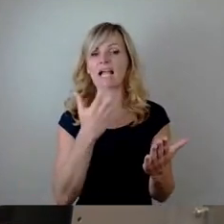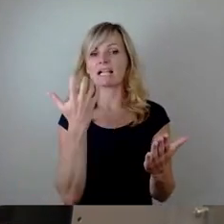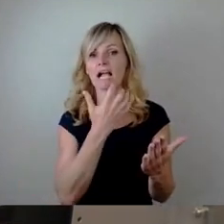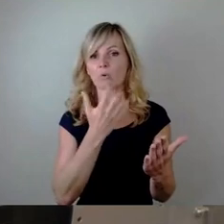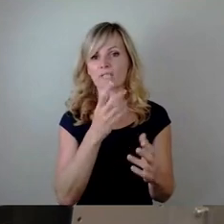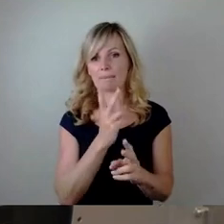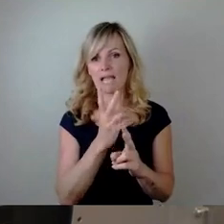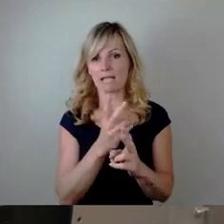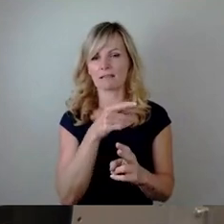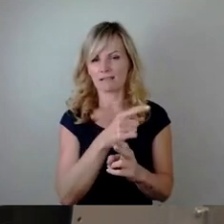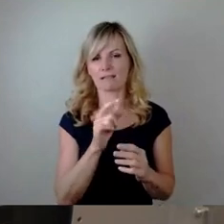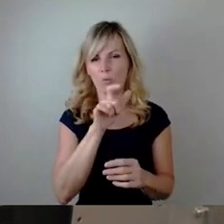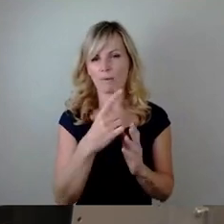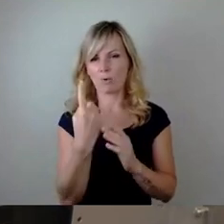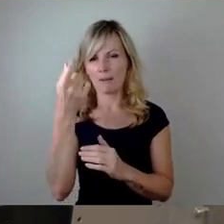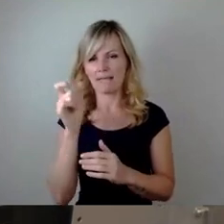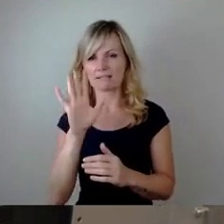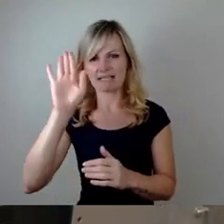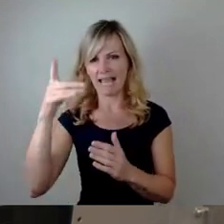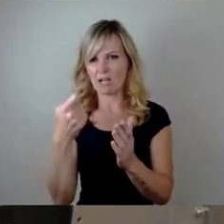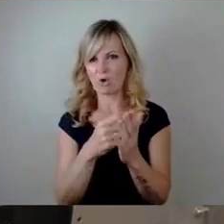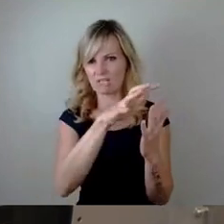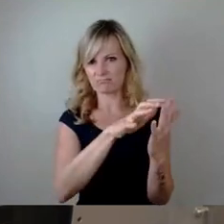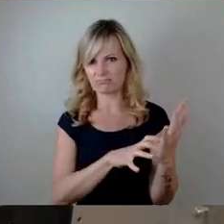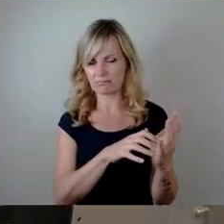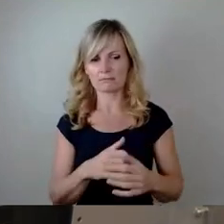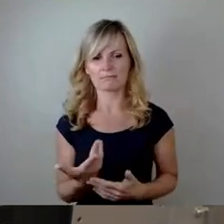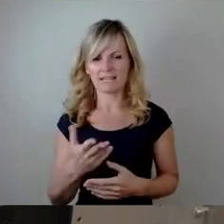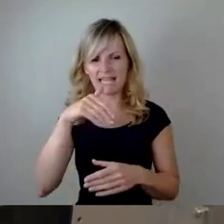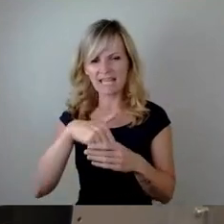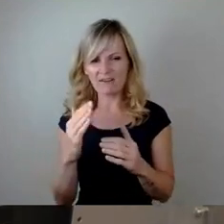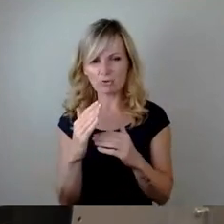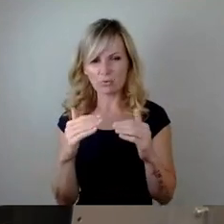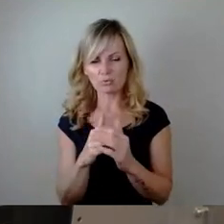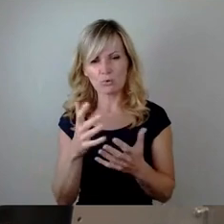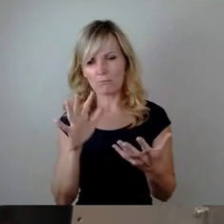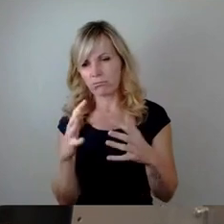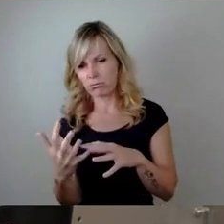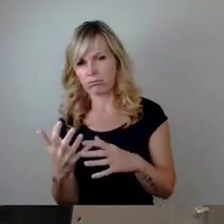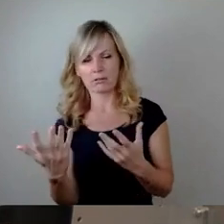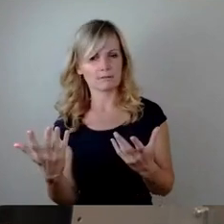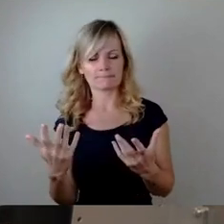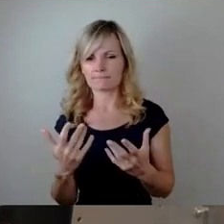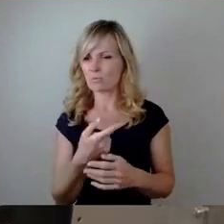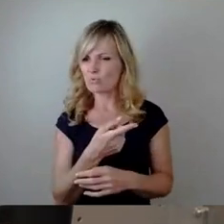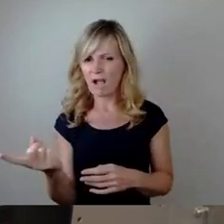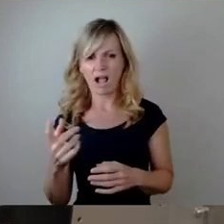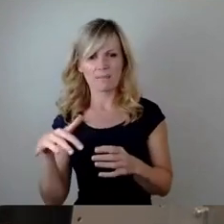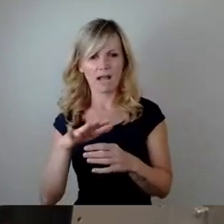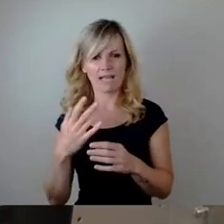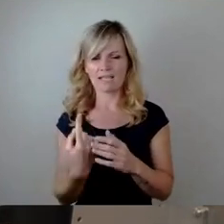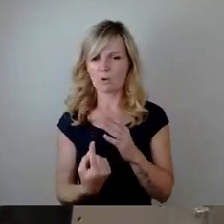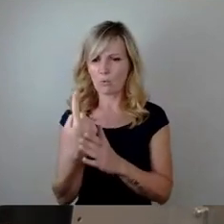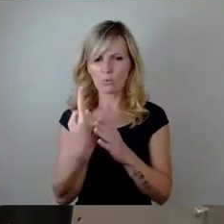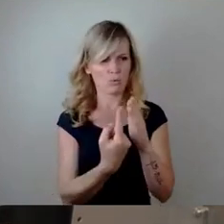Angesichts maroder, zusammenbrechender Infrastrukturen und der weiterhin stark steigenden Kosten in allen Bereichen, kann ich an Sie, Herr Hilbert,